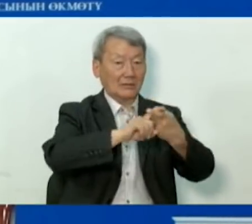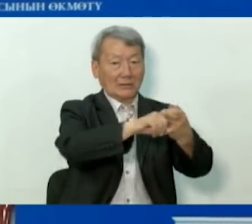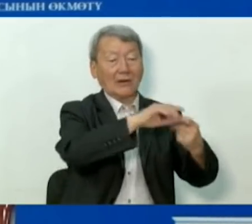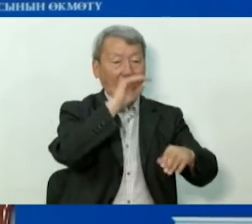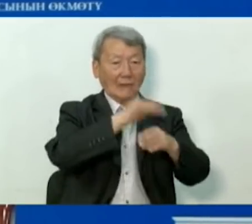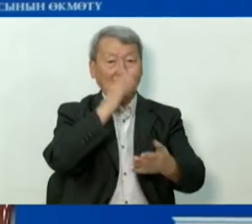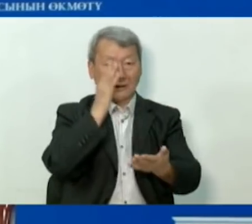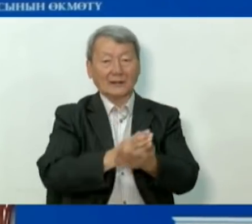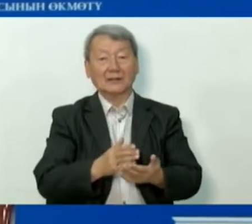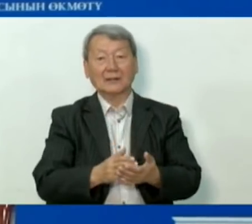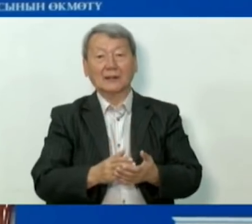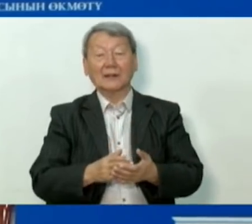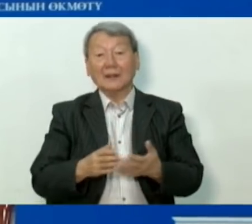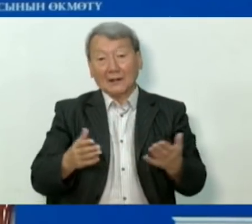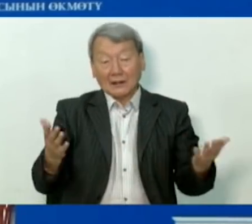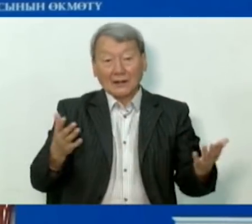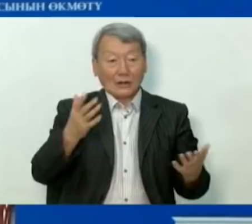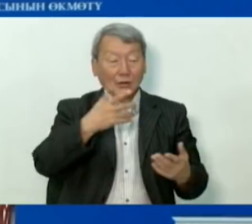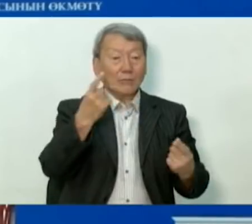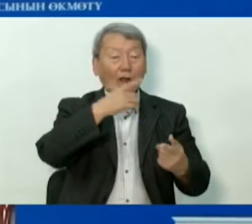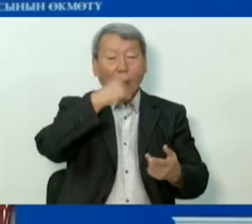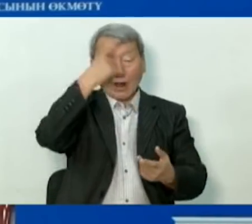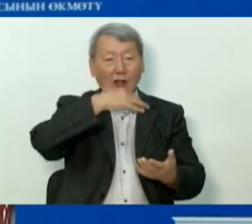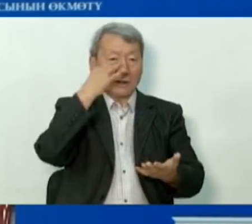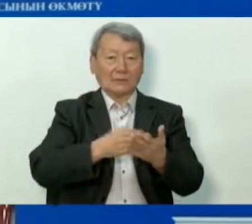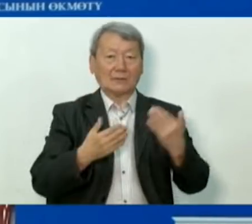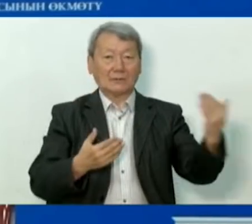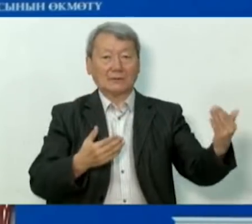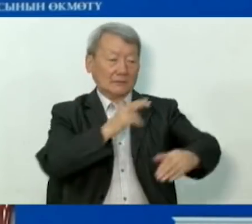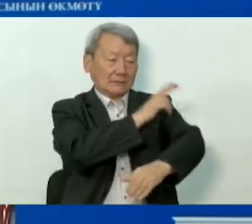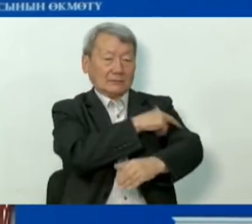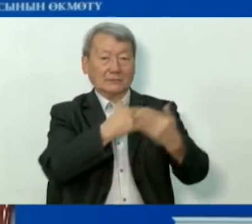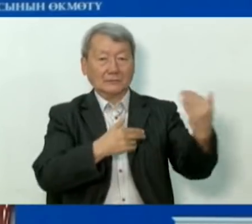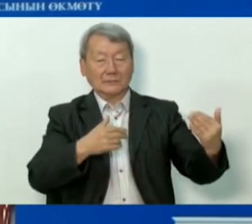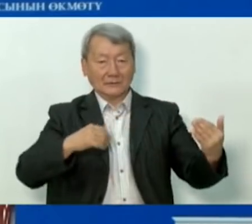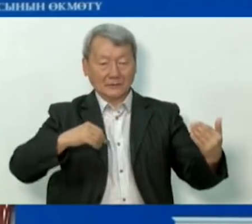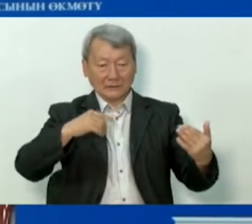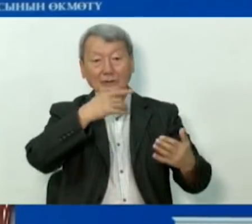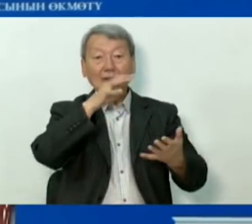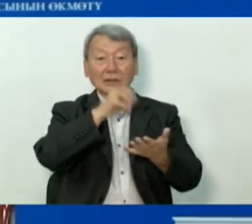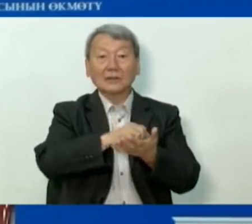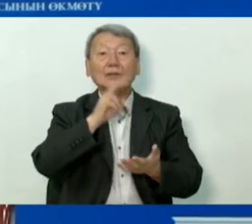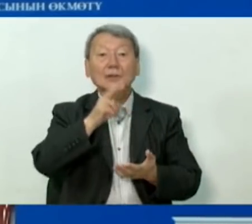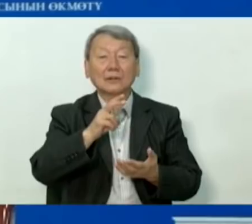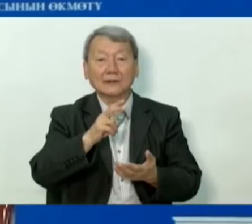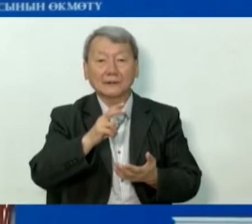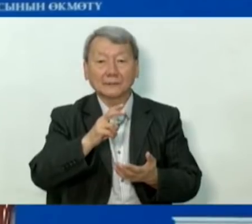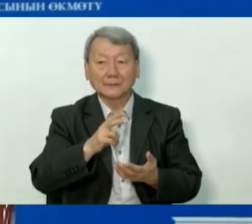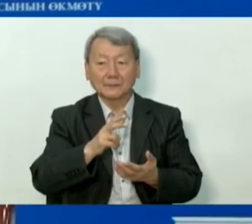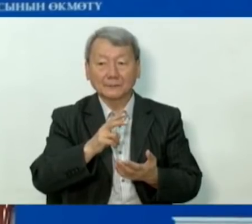бывают. Вот такие несколько факторов. То есть ответственность, во-первых, и должна заниматься, значит,